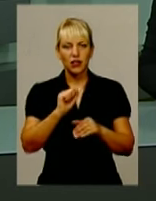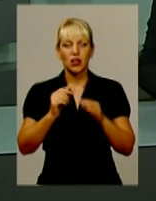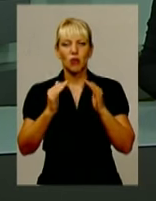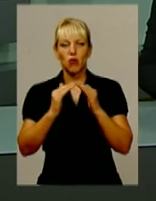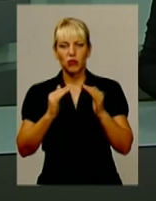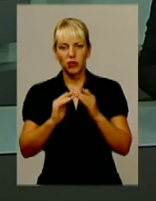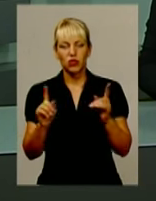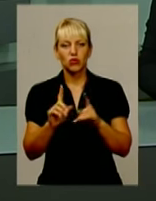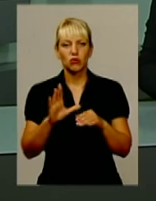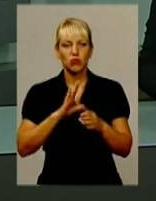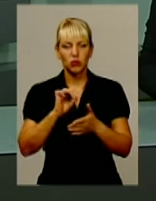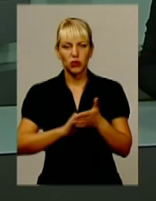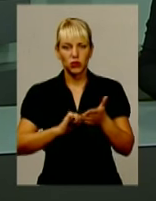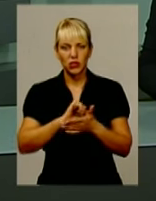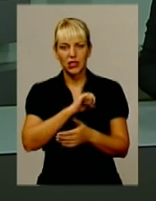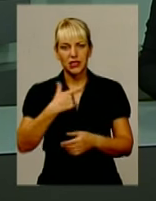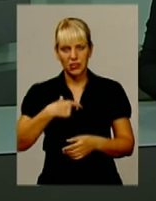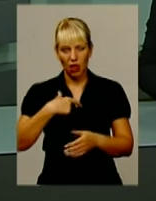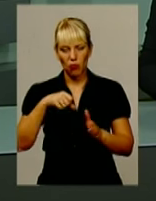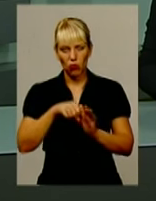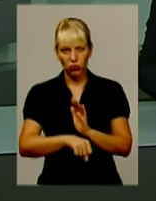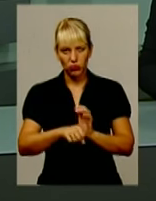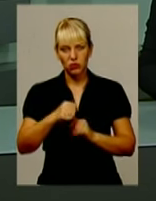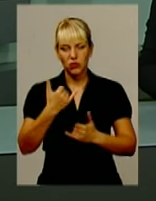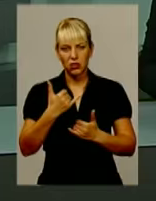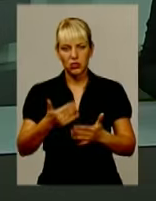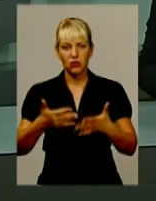причиною самогубства біця нині з'ясовують правоохоронці.